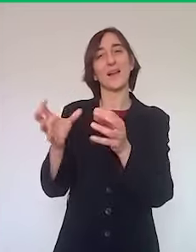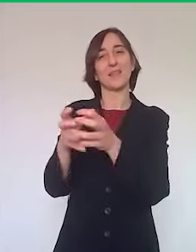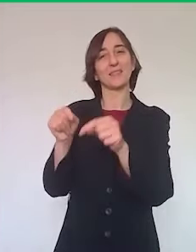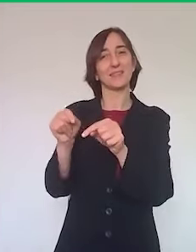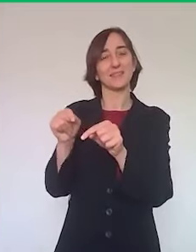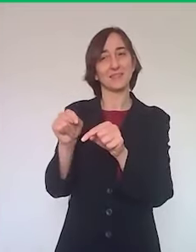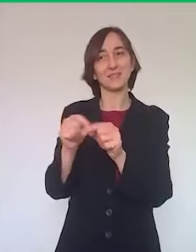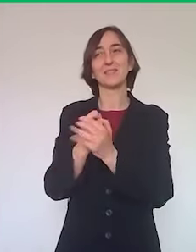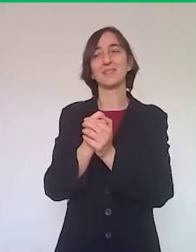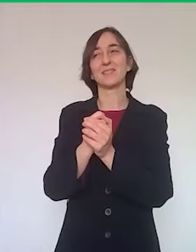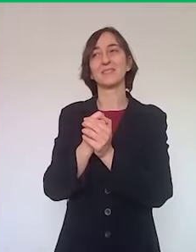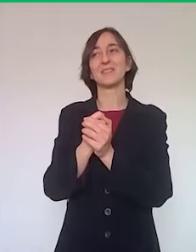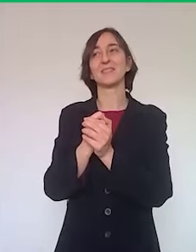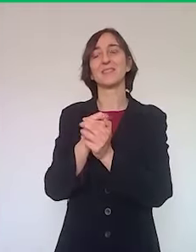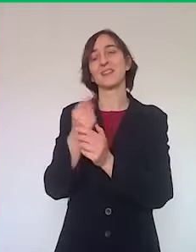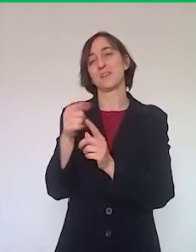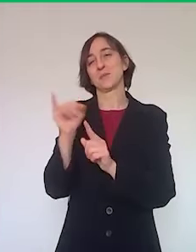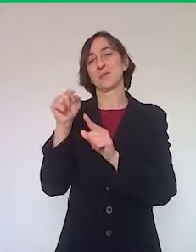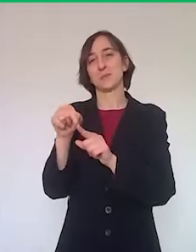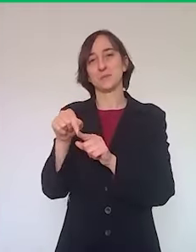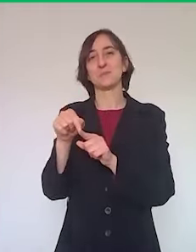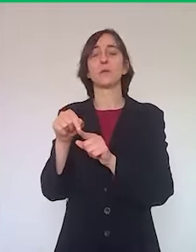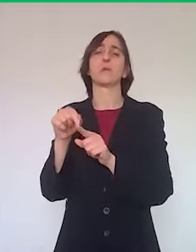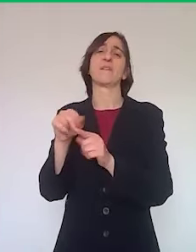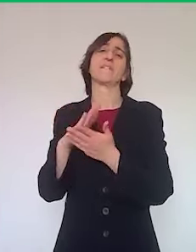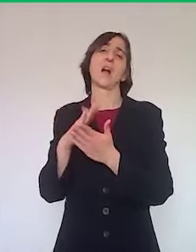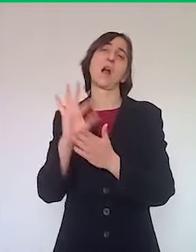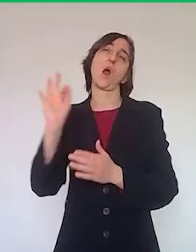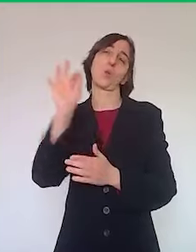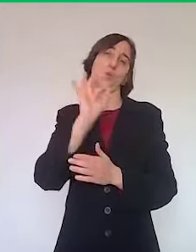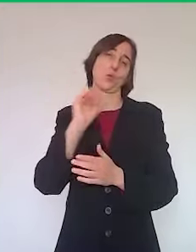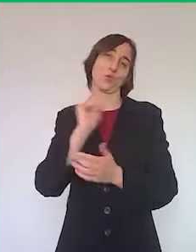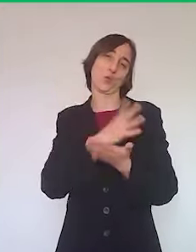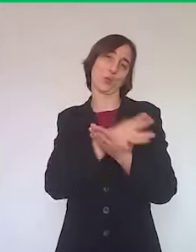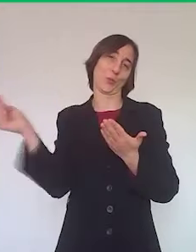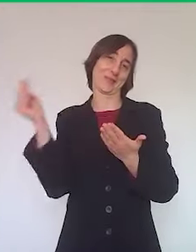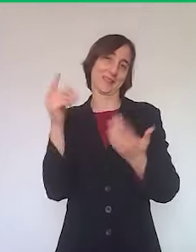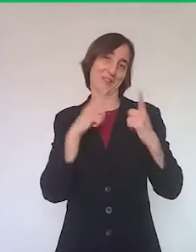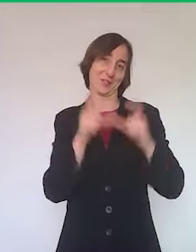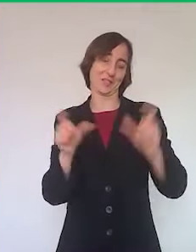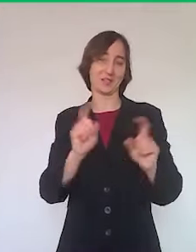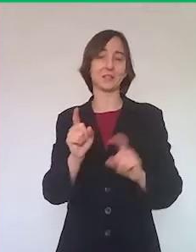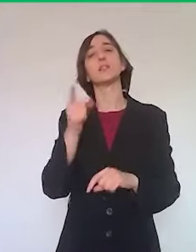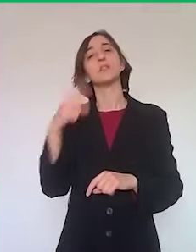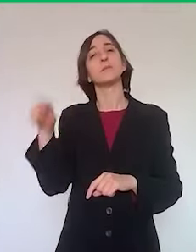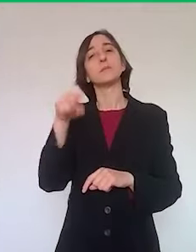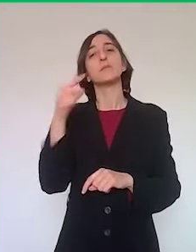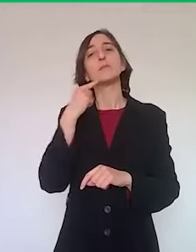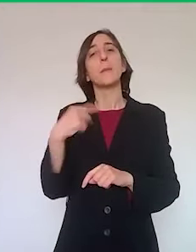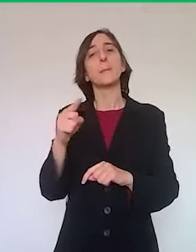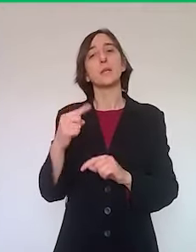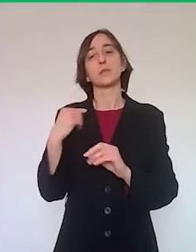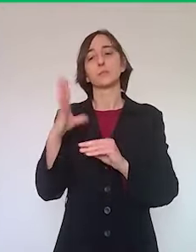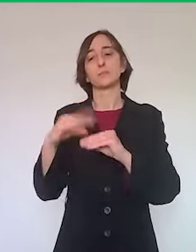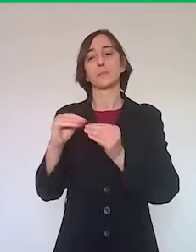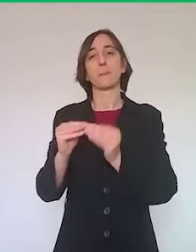territorio dell'Emilia Romagna e quindi non tutti i cittadini, è quella legata all'attività edilizia nell'area del sisma, cioè quella